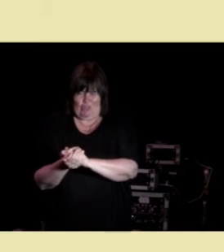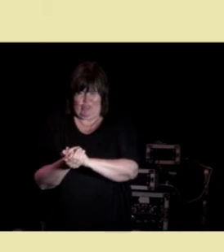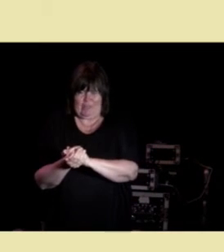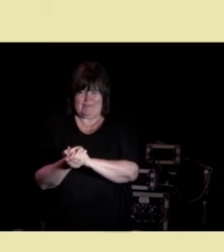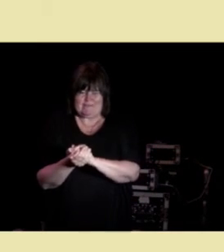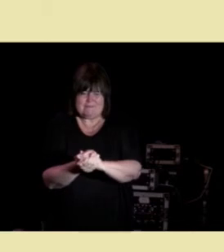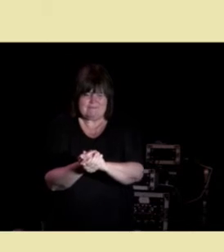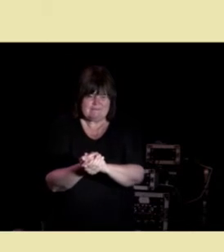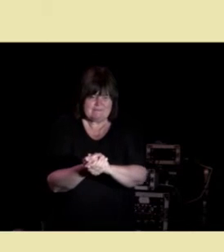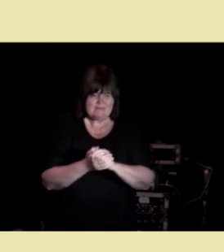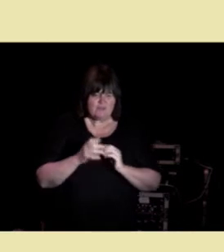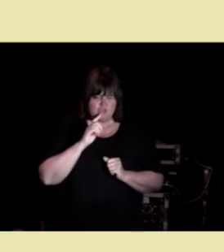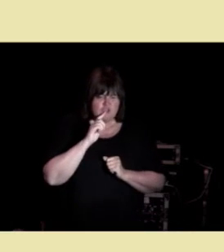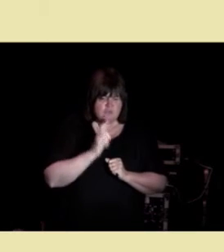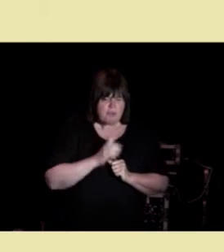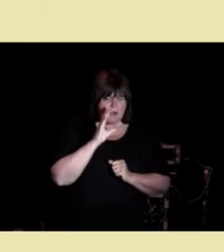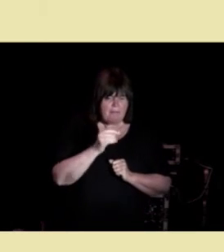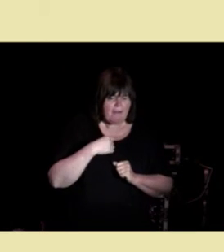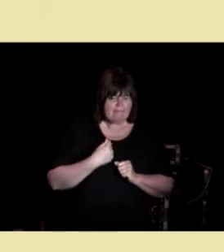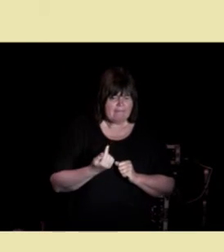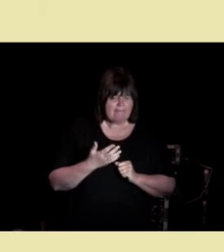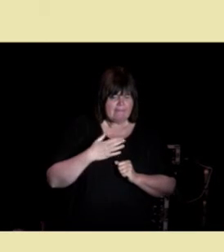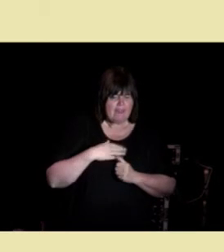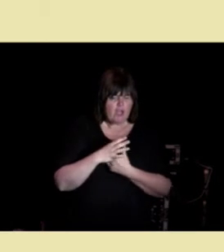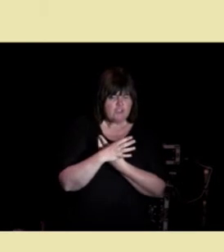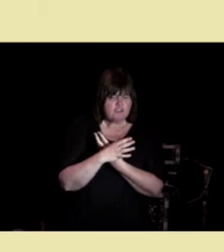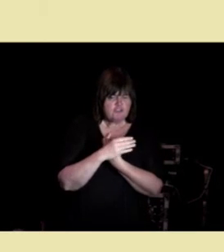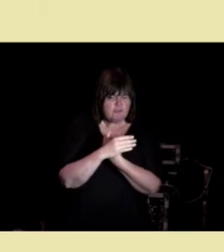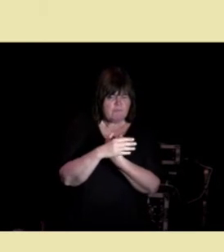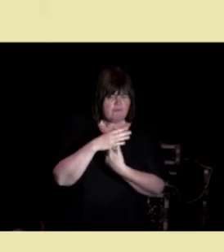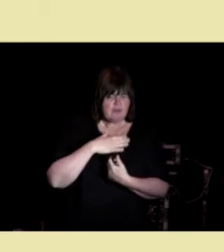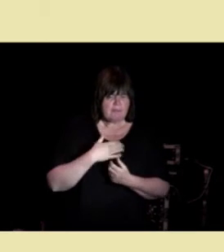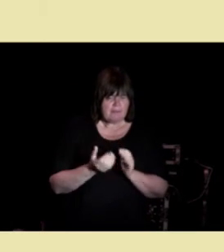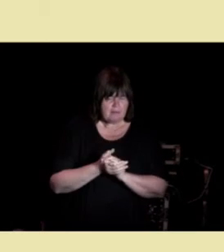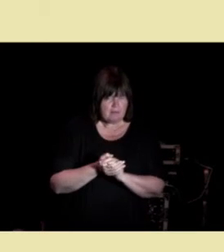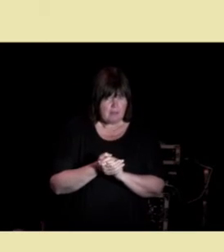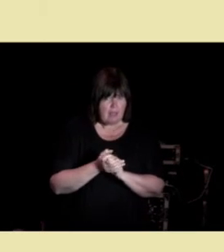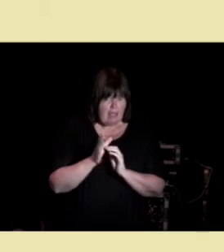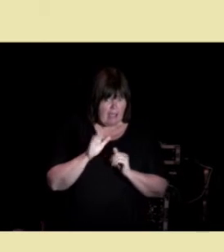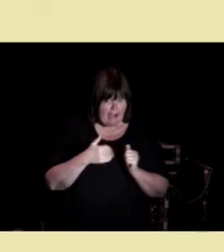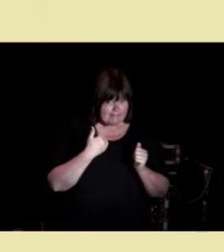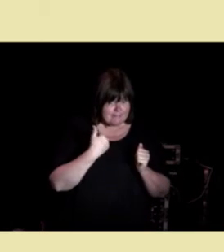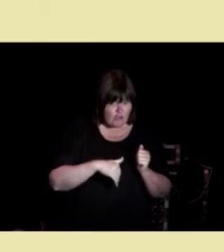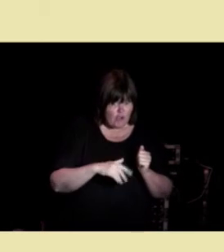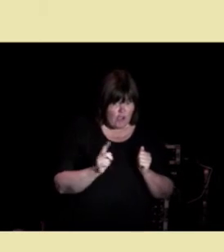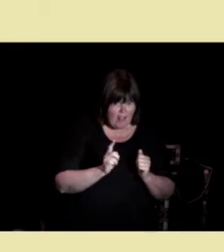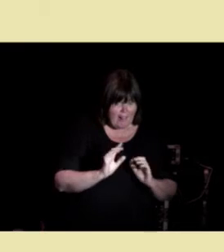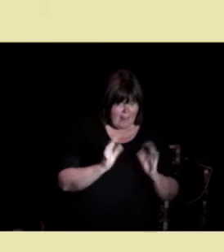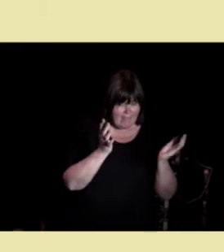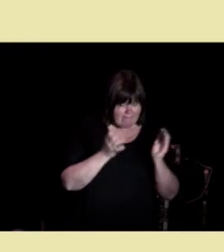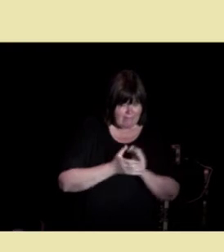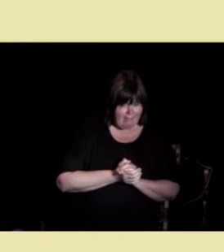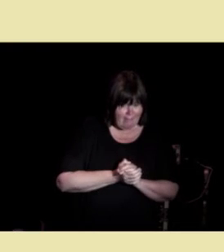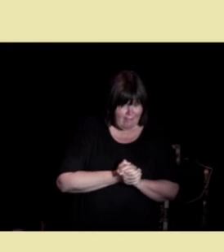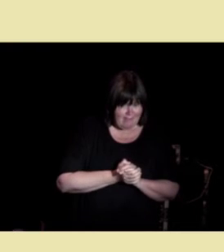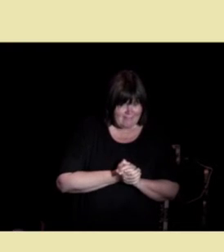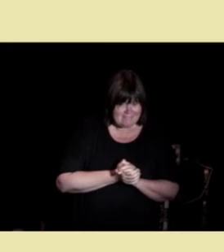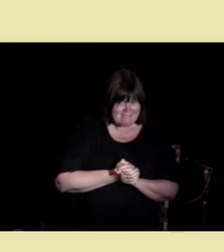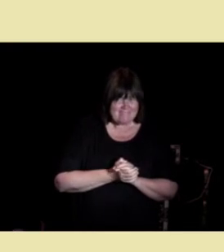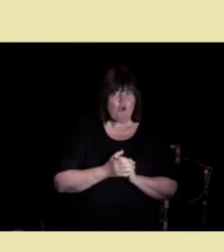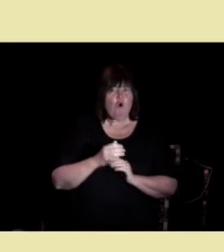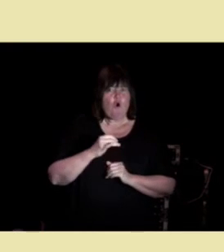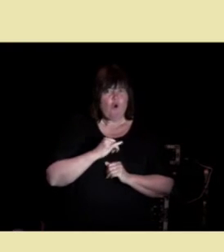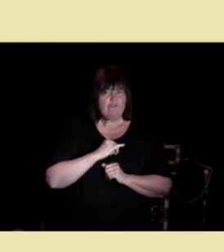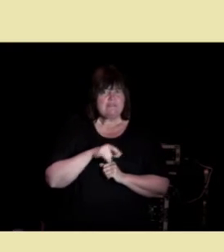eller si til han, «Jeg har en sommerfugl i hendene mine. Er den død eller er den levende?» Og hvis